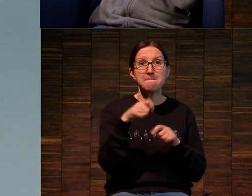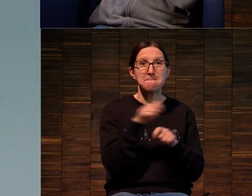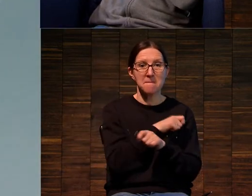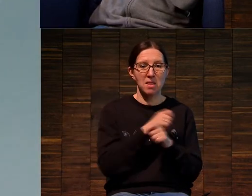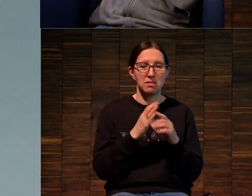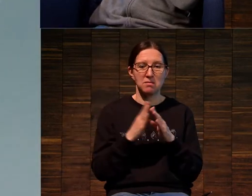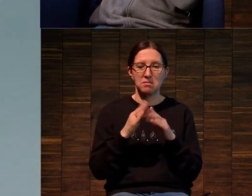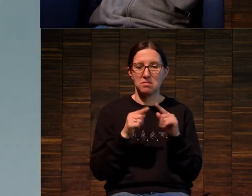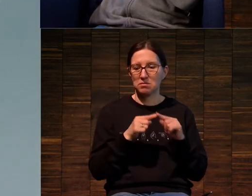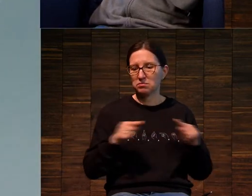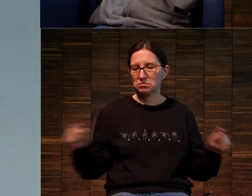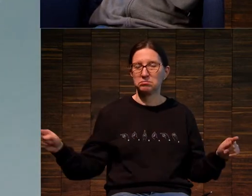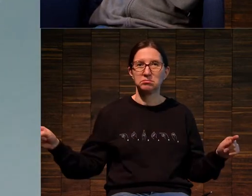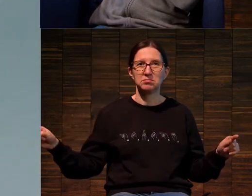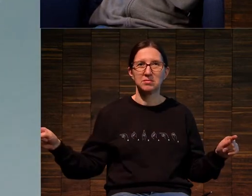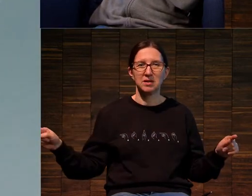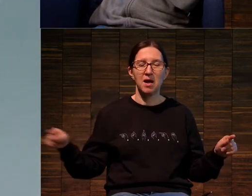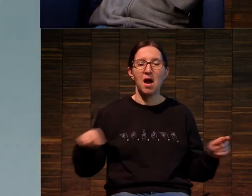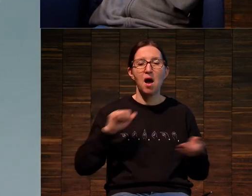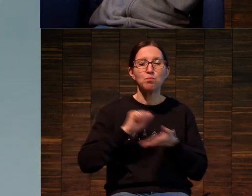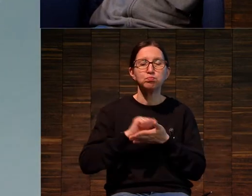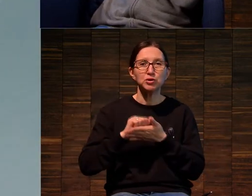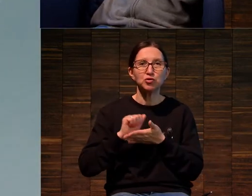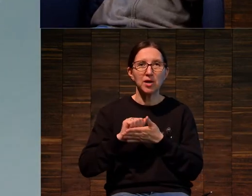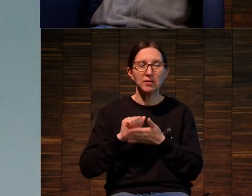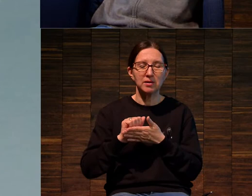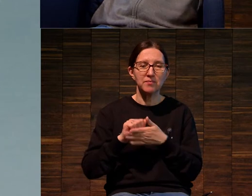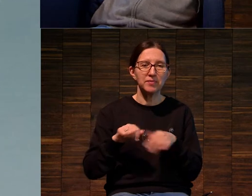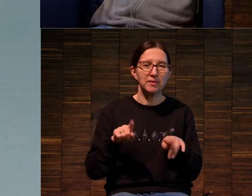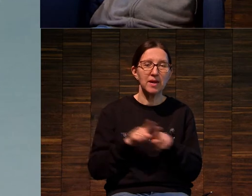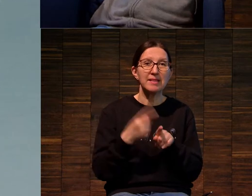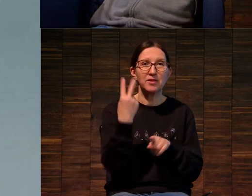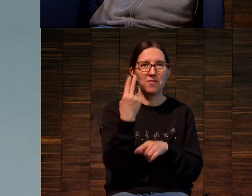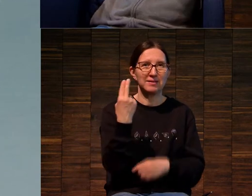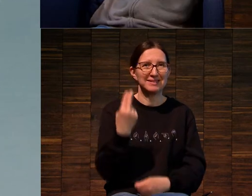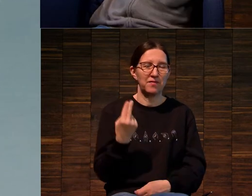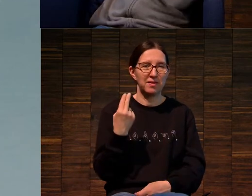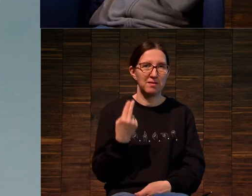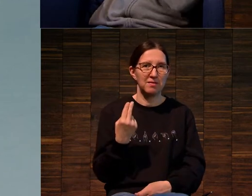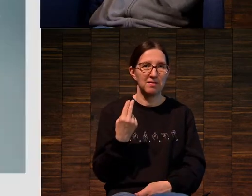размера по большой стороне. Они напечатаны очень лапидарно, в два цвета.